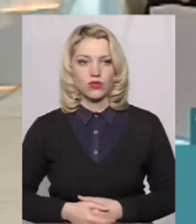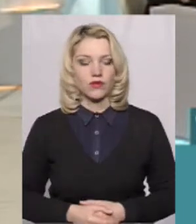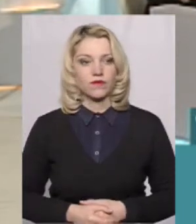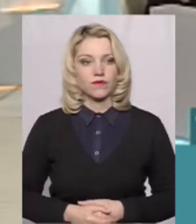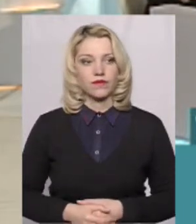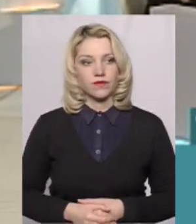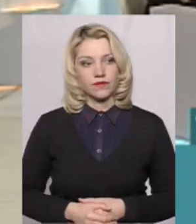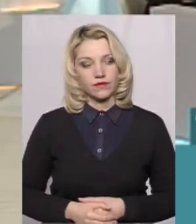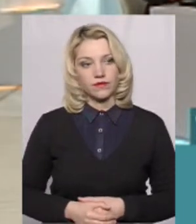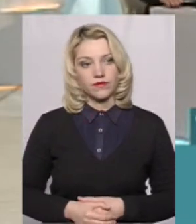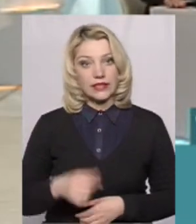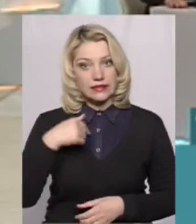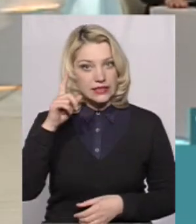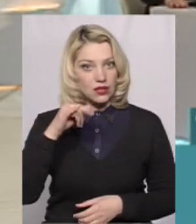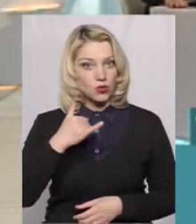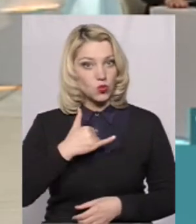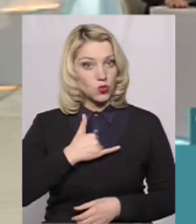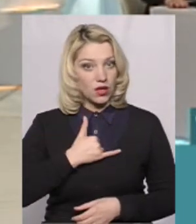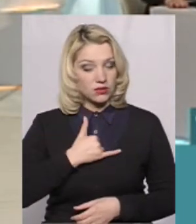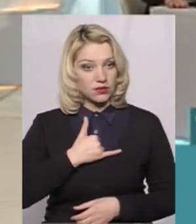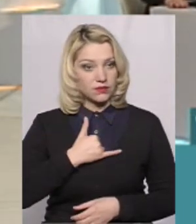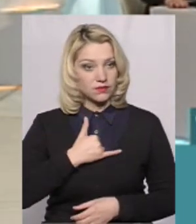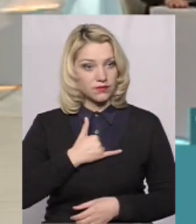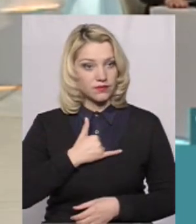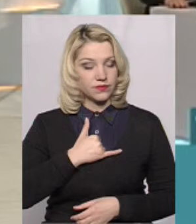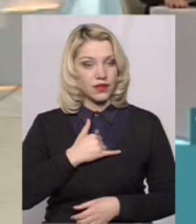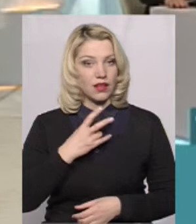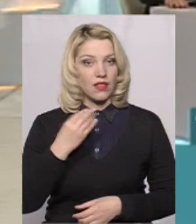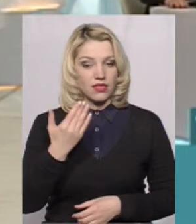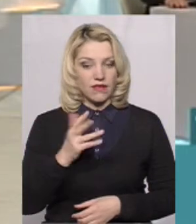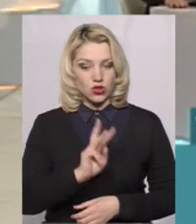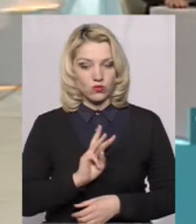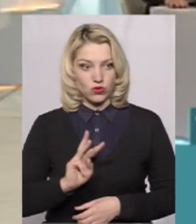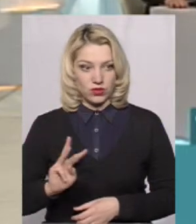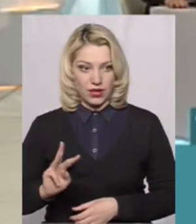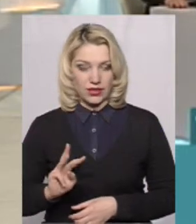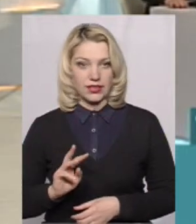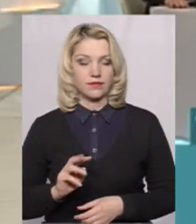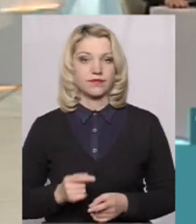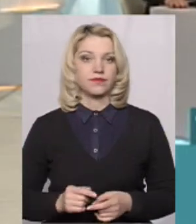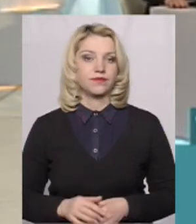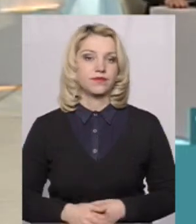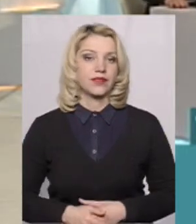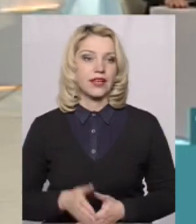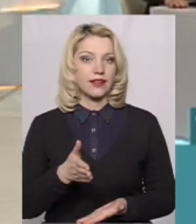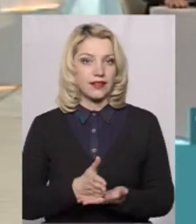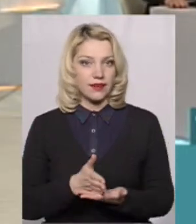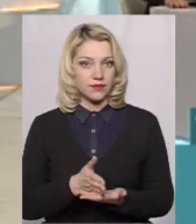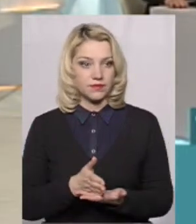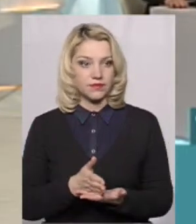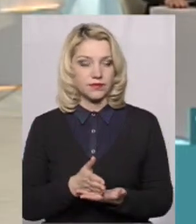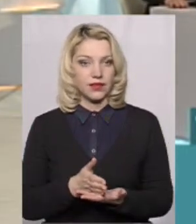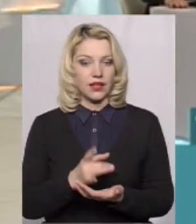Ну, знаєте, у нас на вашому сайті департаменту є